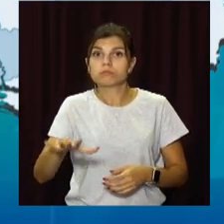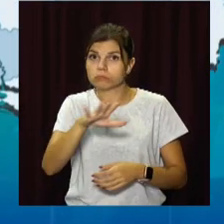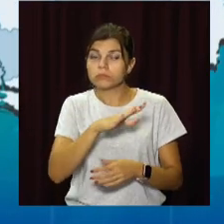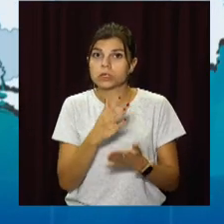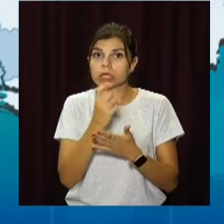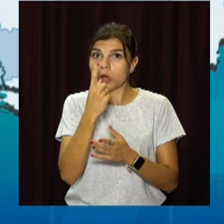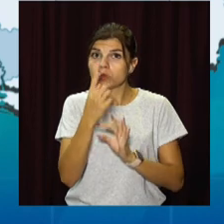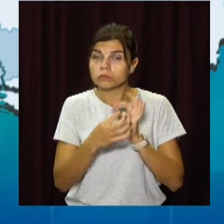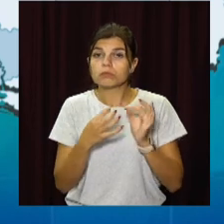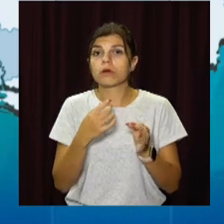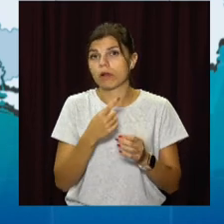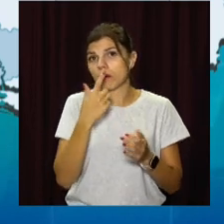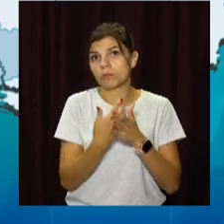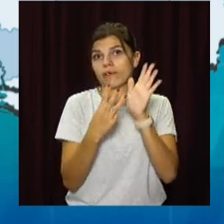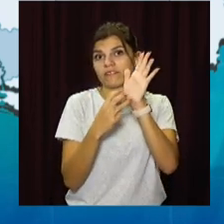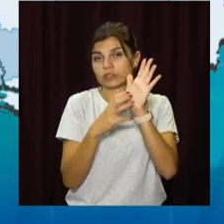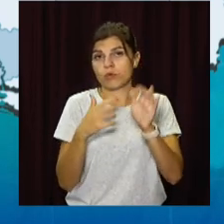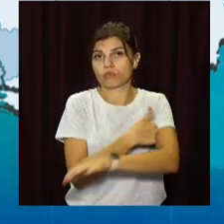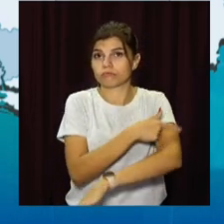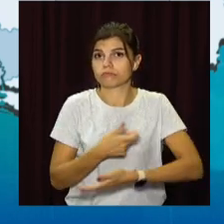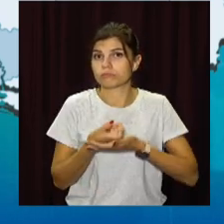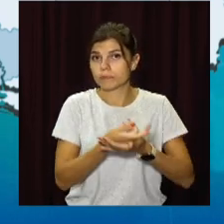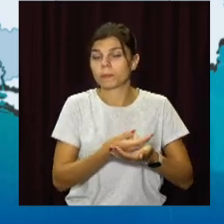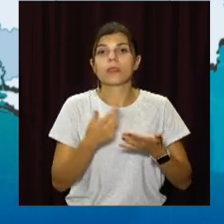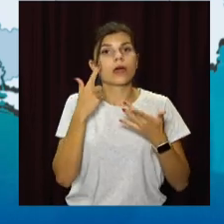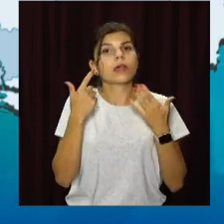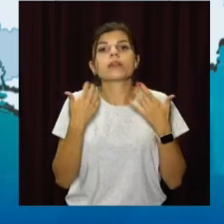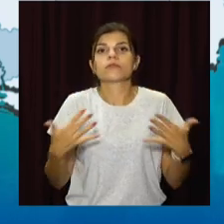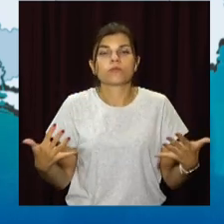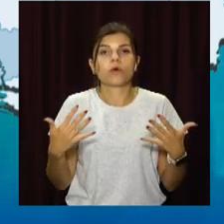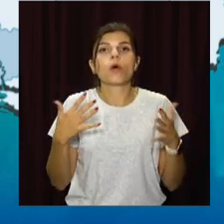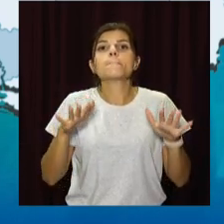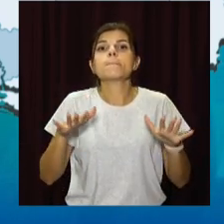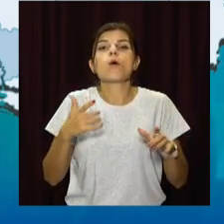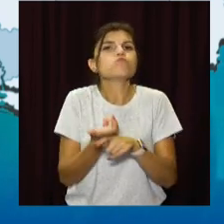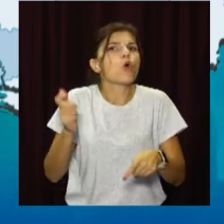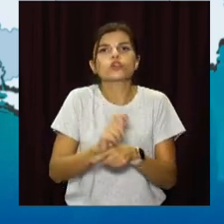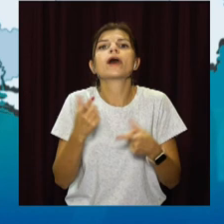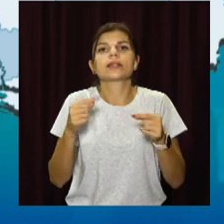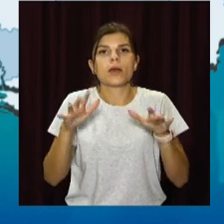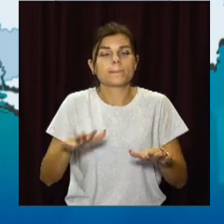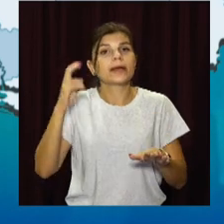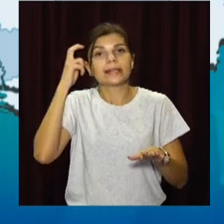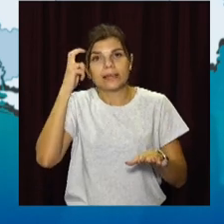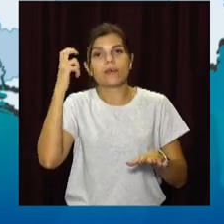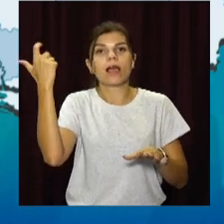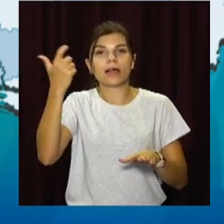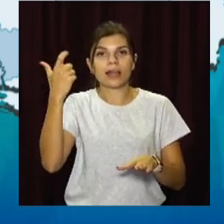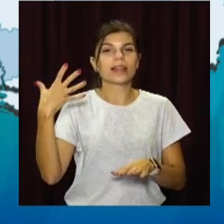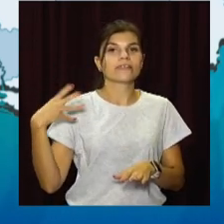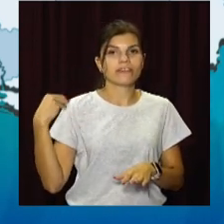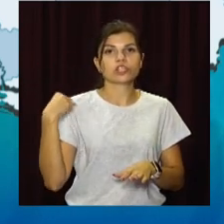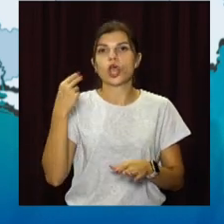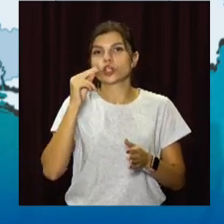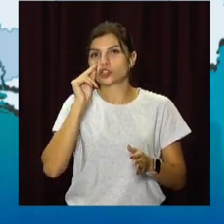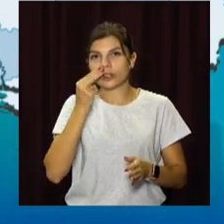Ушпиталили практично 800 недужих. Найбільшу кількість нових випадків хвороби зафіксували у Києві, Харківській, Львівській,